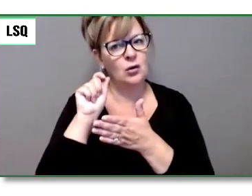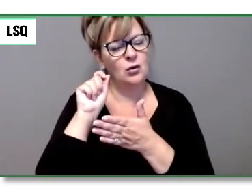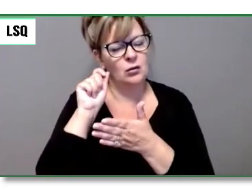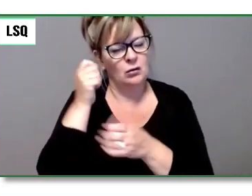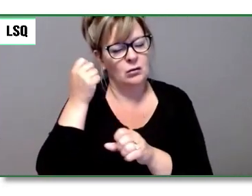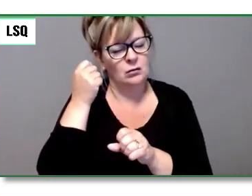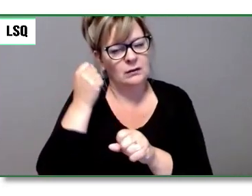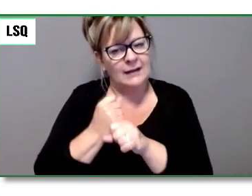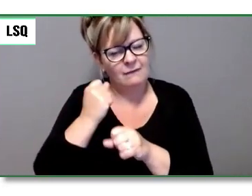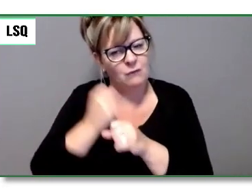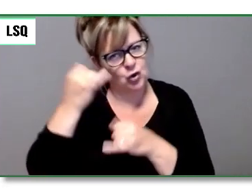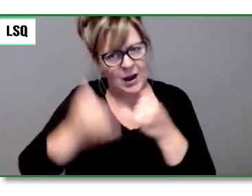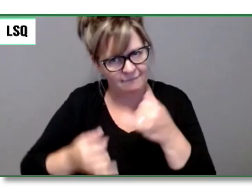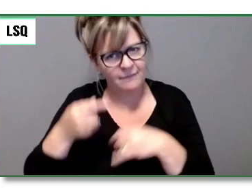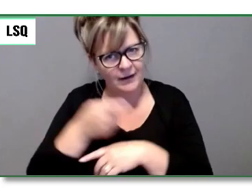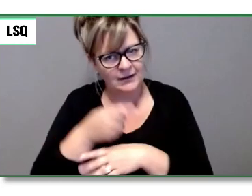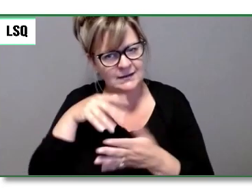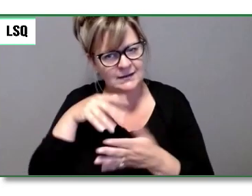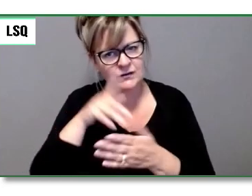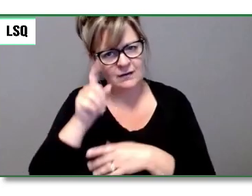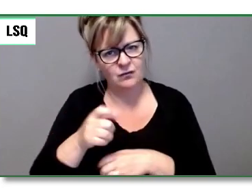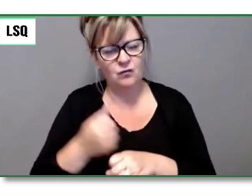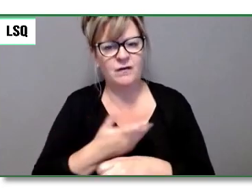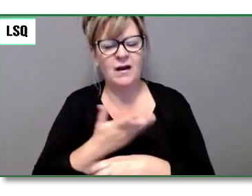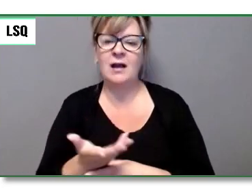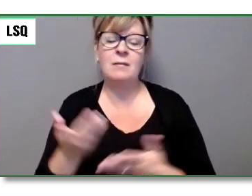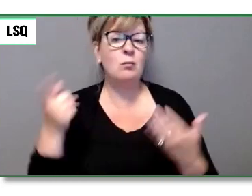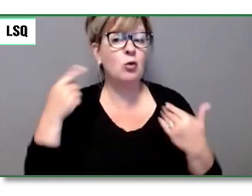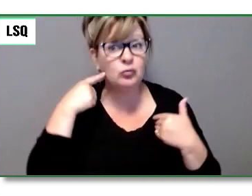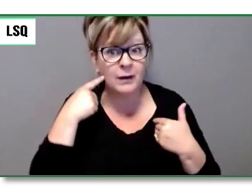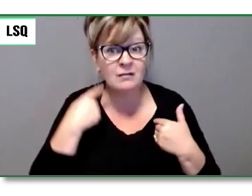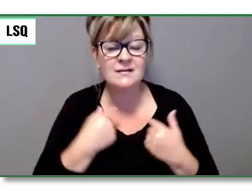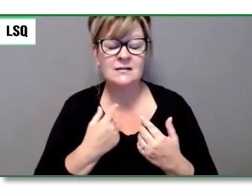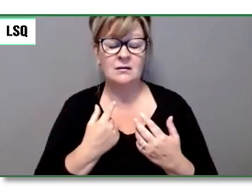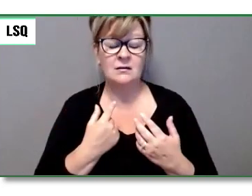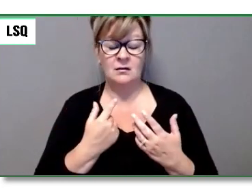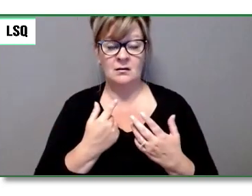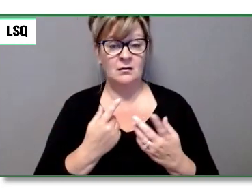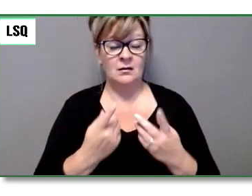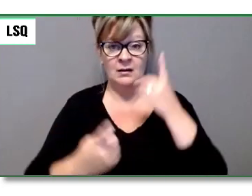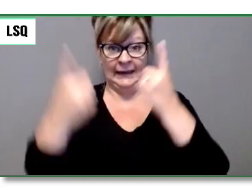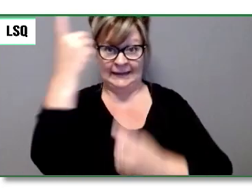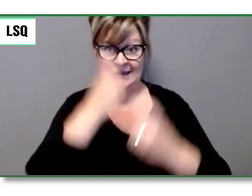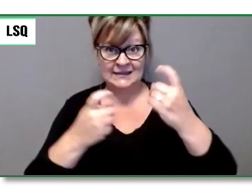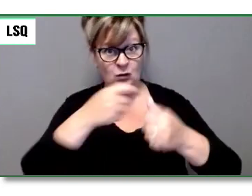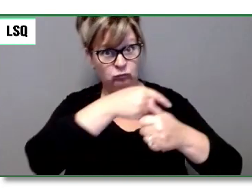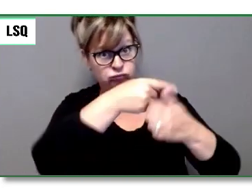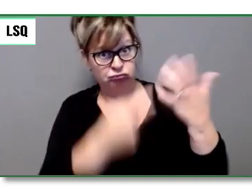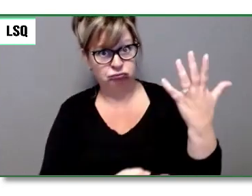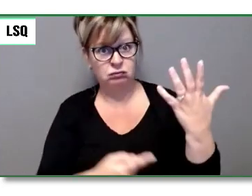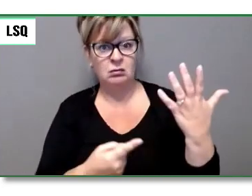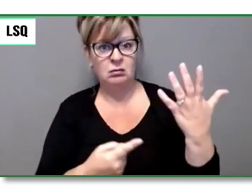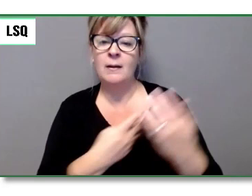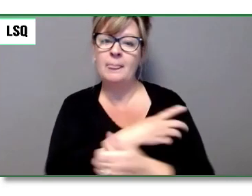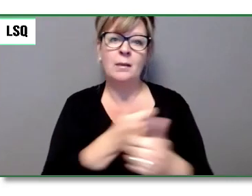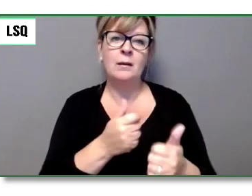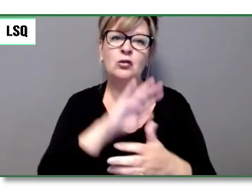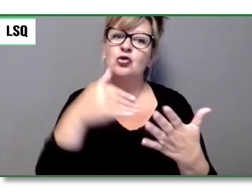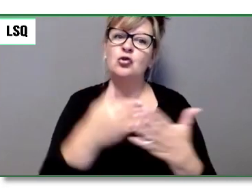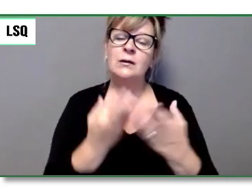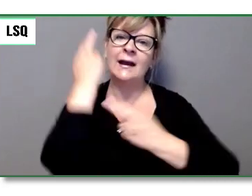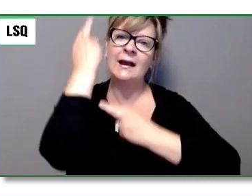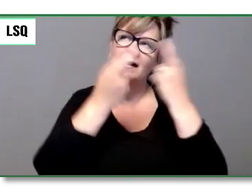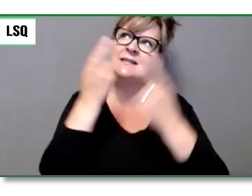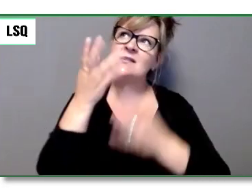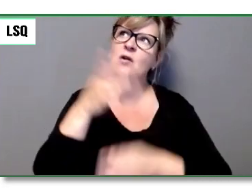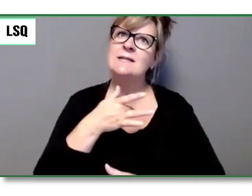me semble une réussite dans le cours et un questionnement des